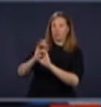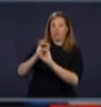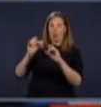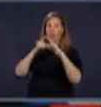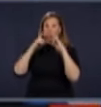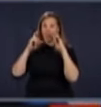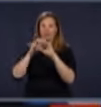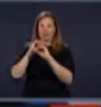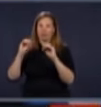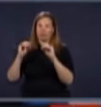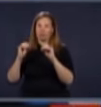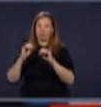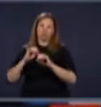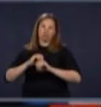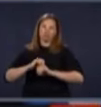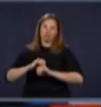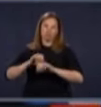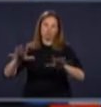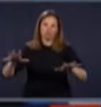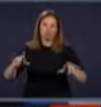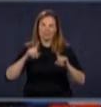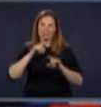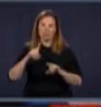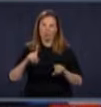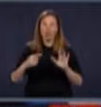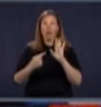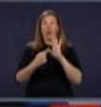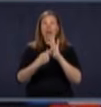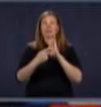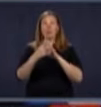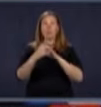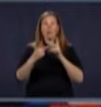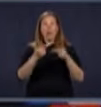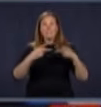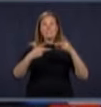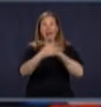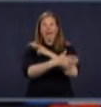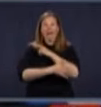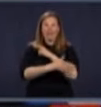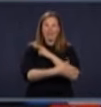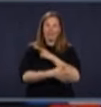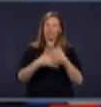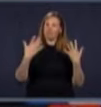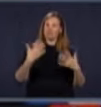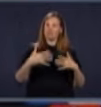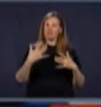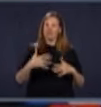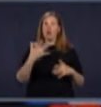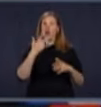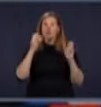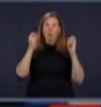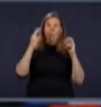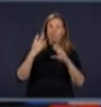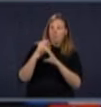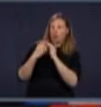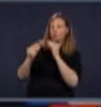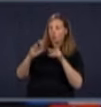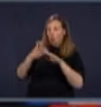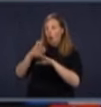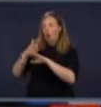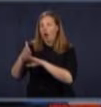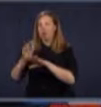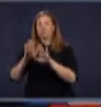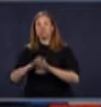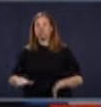parcs, l'été, dans les villes d'ensezment urbaines comme Montréal, c'est normal, on a le goût de quitter son appartement puis on s'en va dans un parc. Mais si on ne